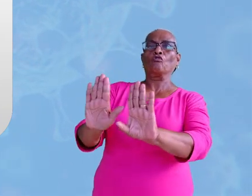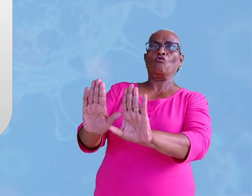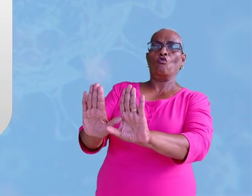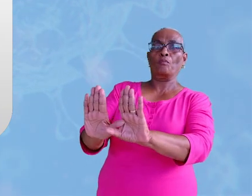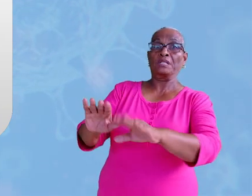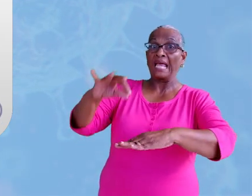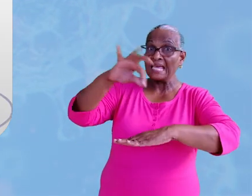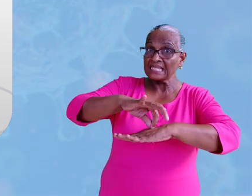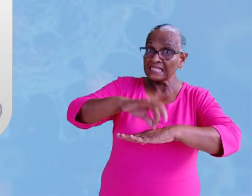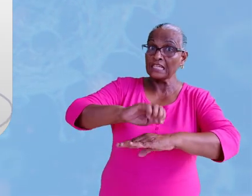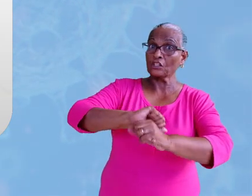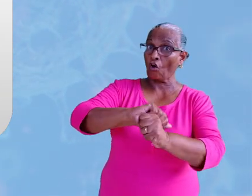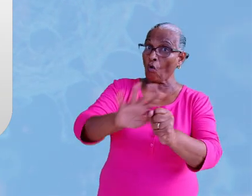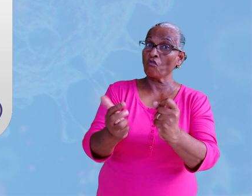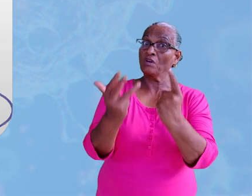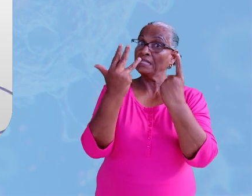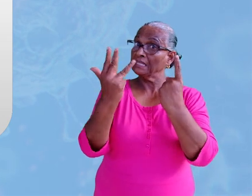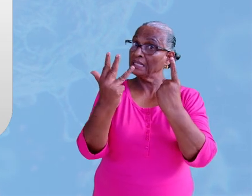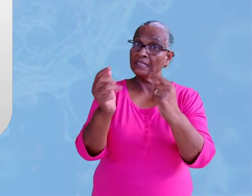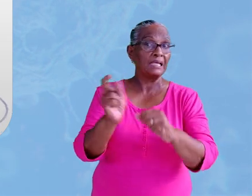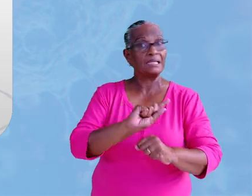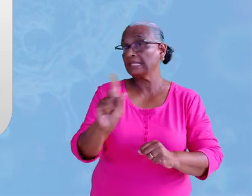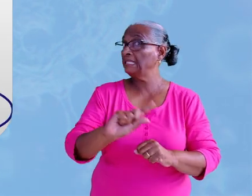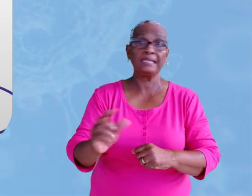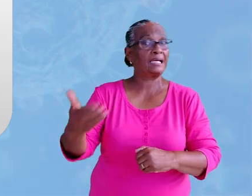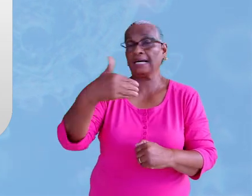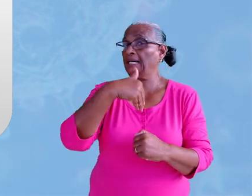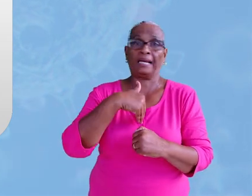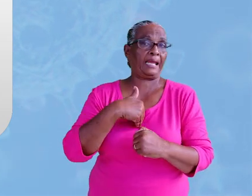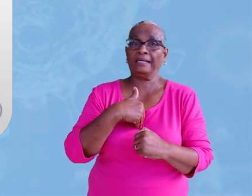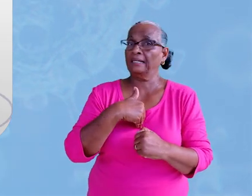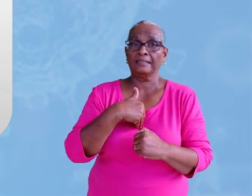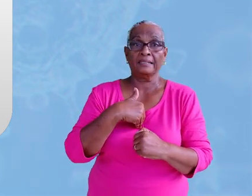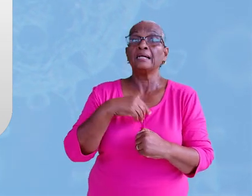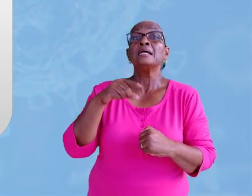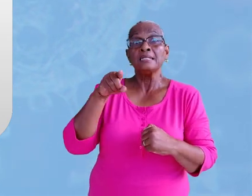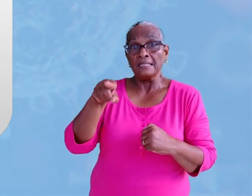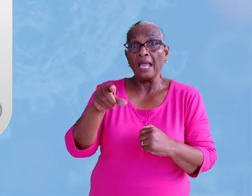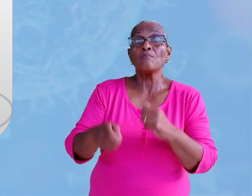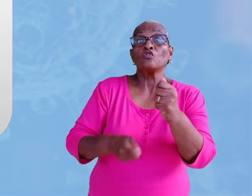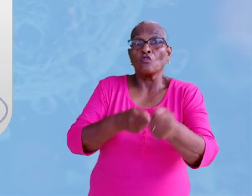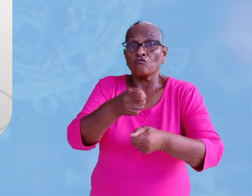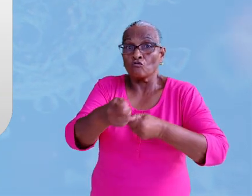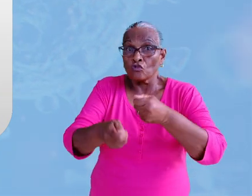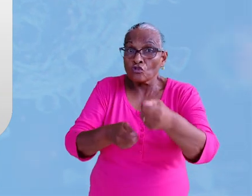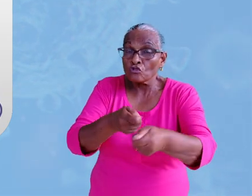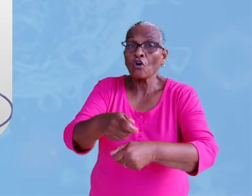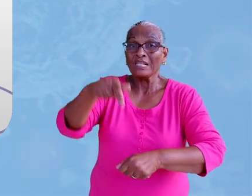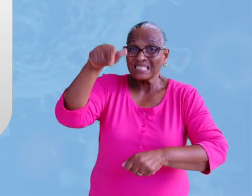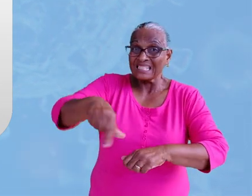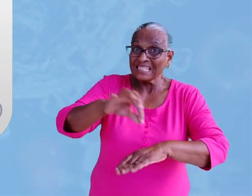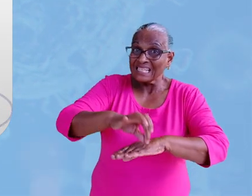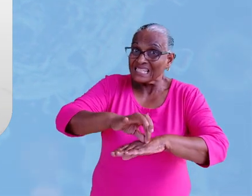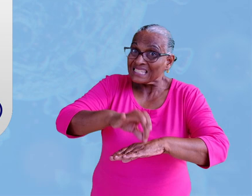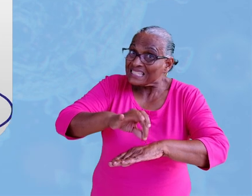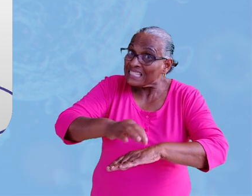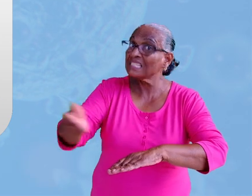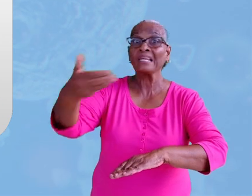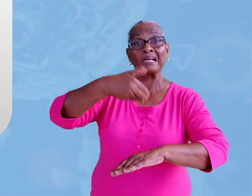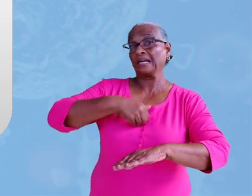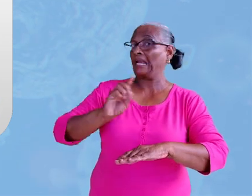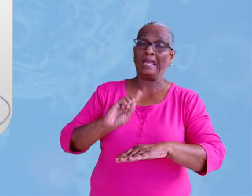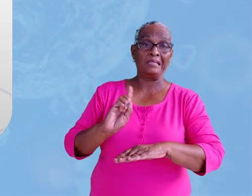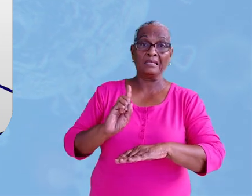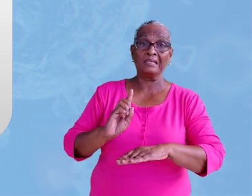en dus de ziekte COVID-19 niet op te lopen. Jij moet ervoor zorgen dat jij deze ziekte niet